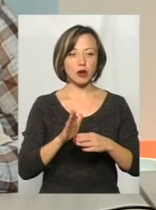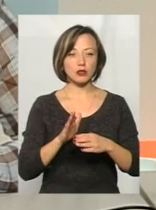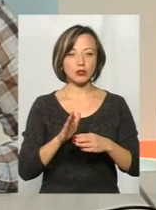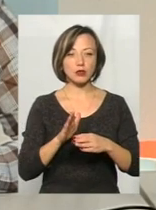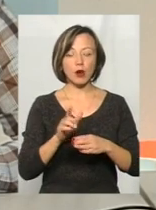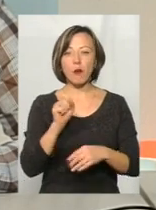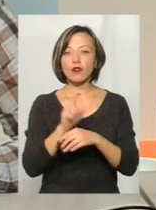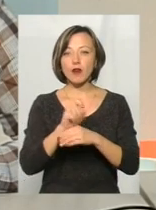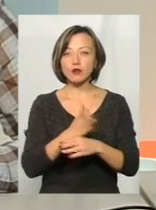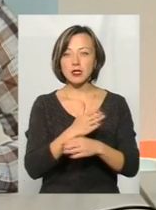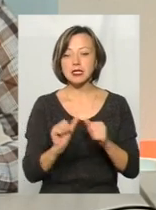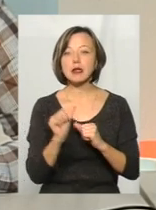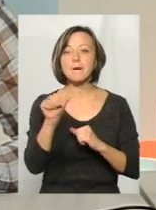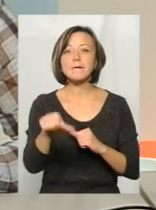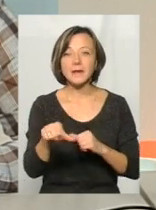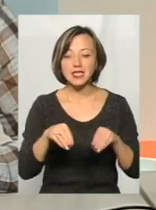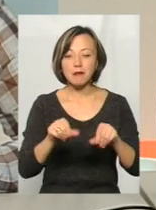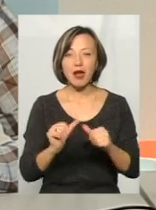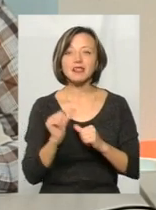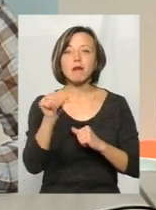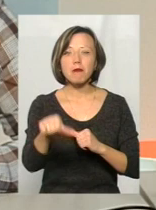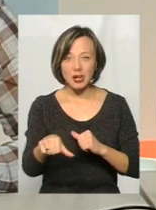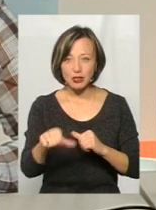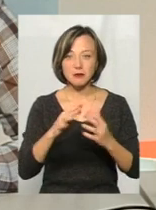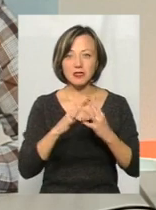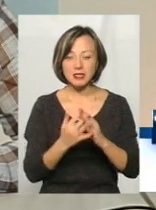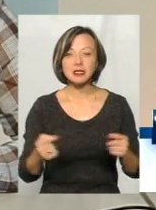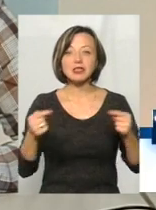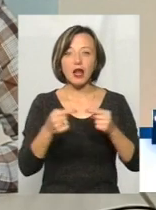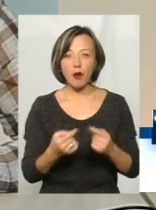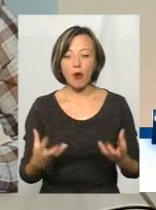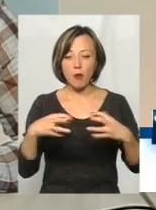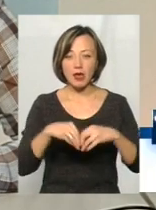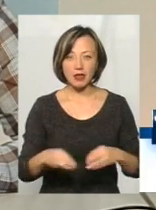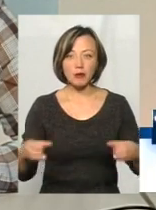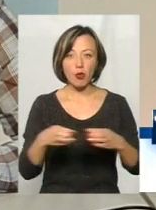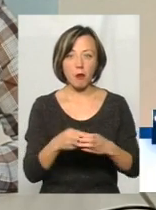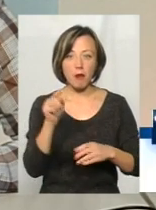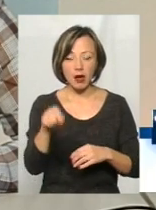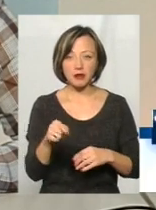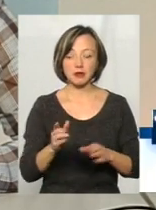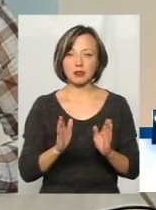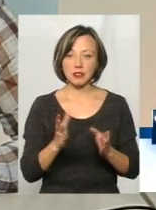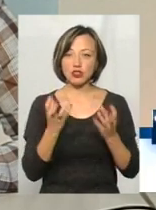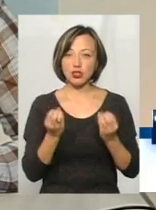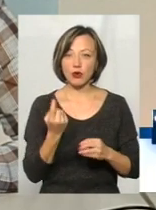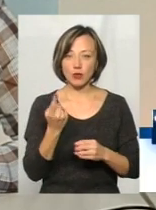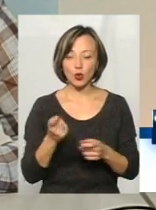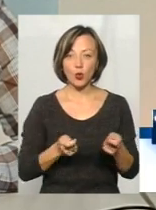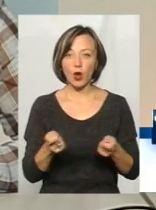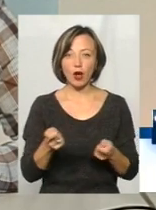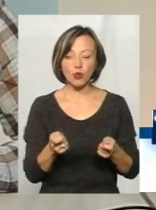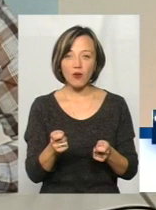повноваження розпорядження земель за межами населених пунктів саме об'єднаним громадам. Тобто, там тільки об'єднання. урядовий